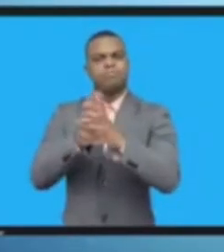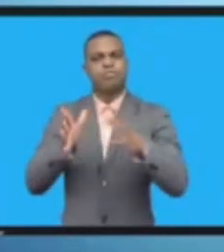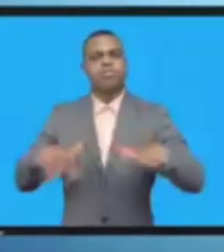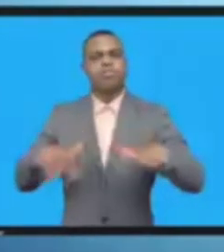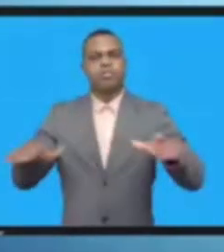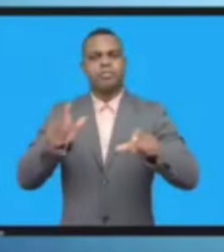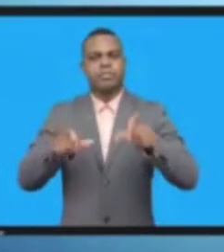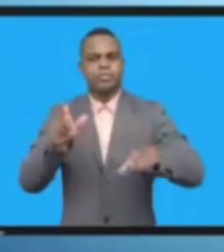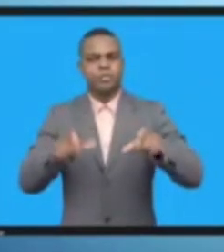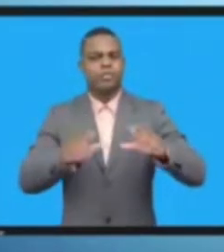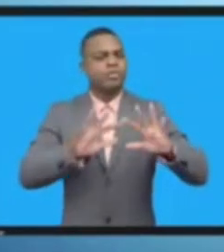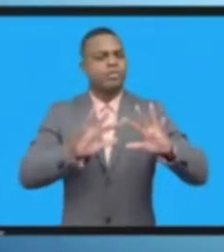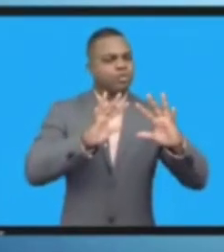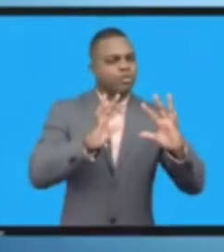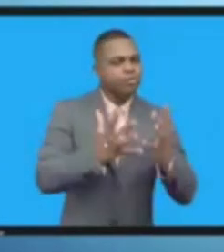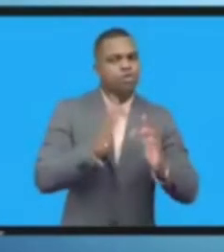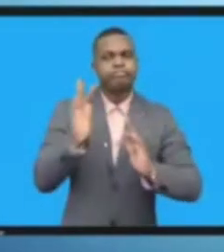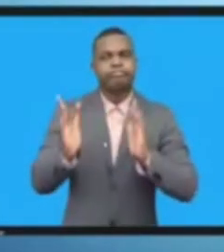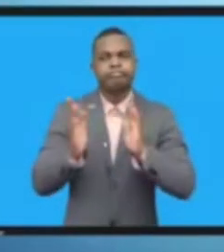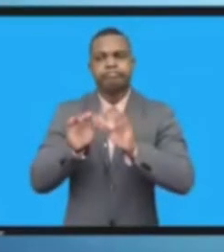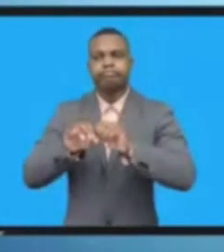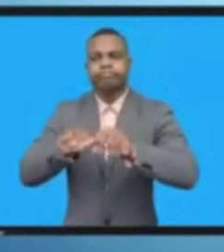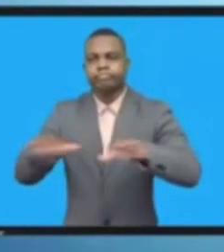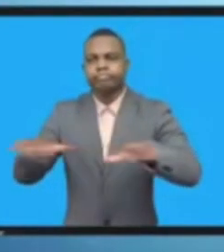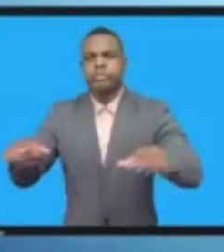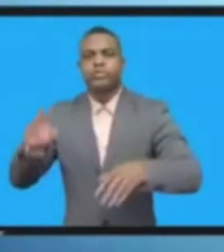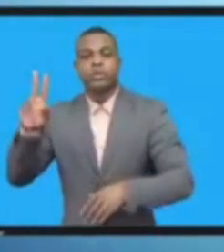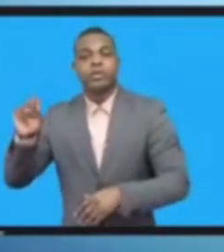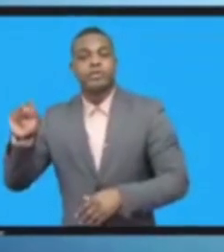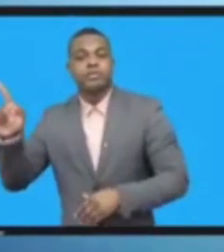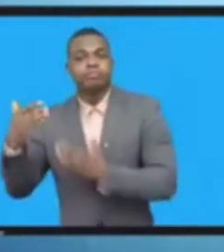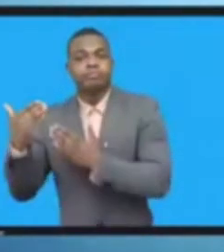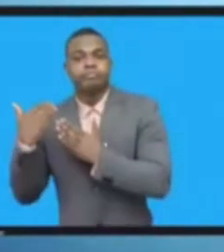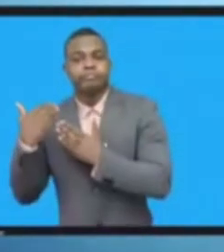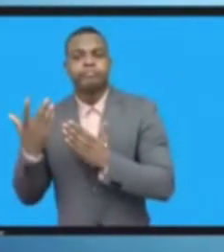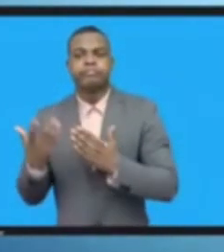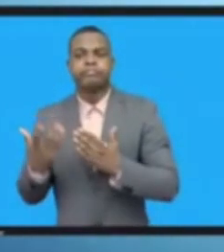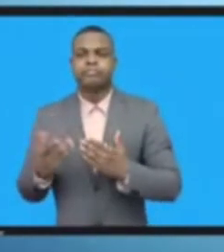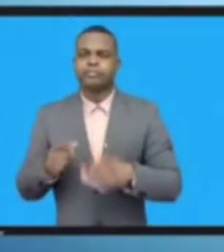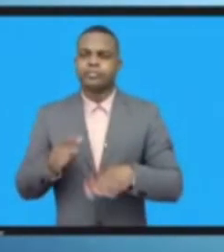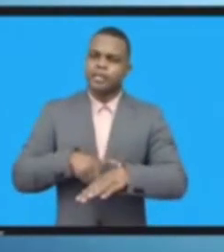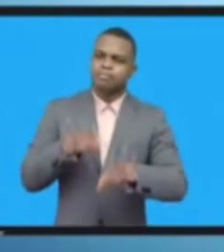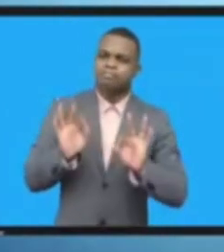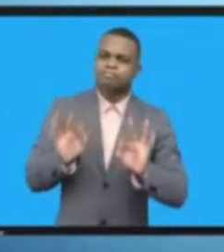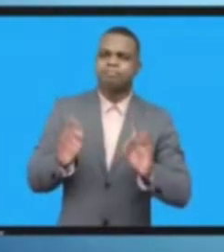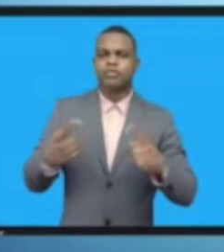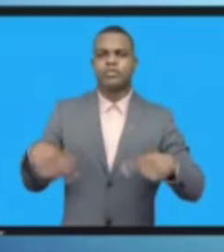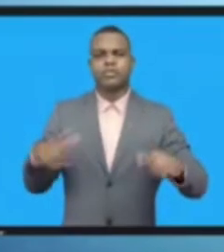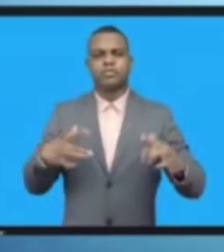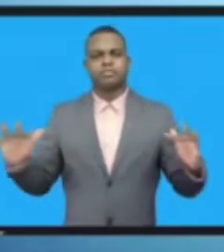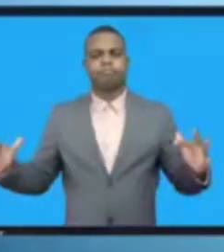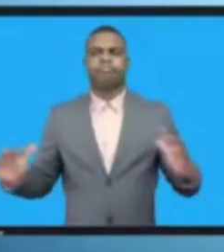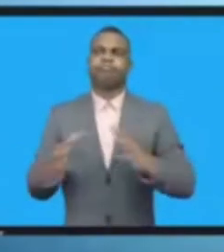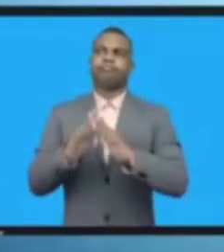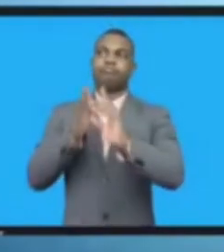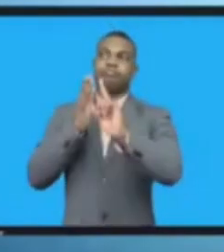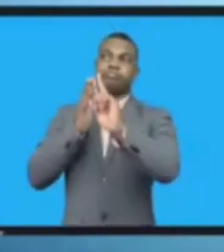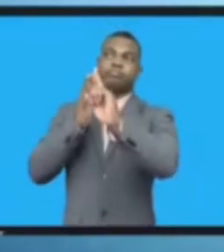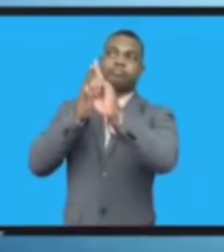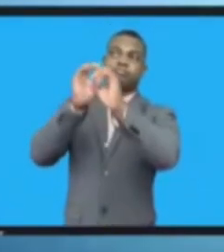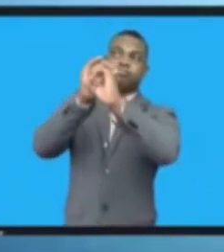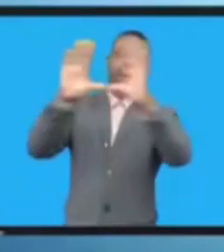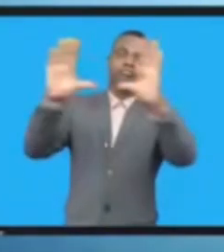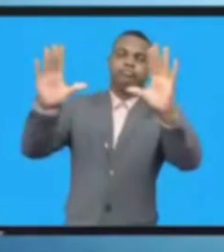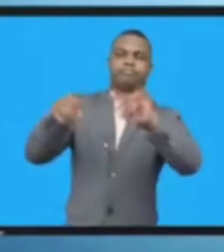وتحت راية الأمم المتحدة نستطيع أن نحقق ذلك وبالتاني أؤكد على أن اتحاد الدولي